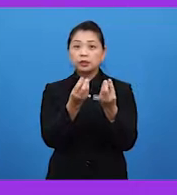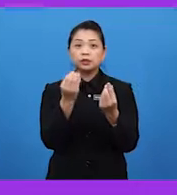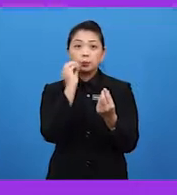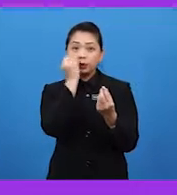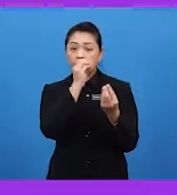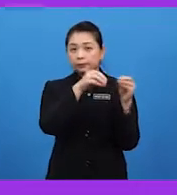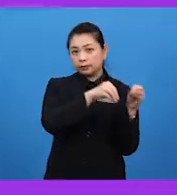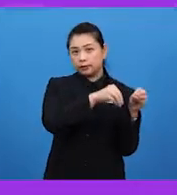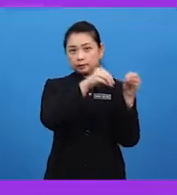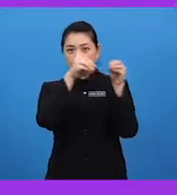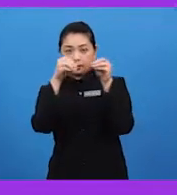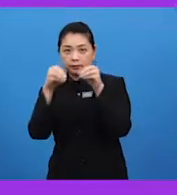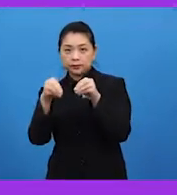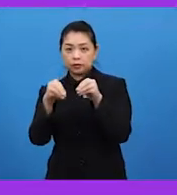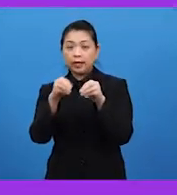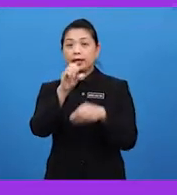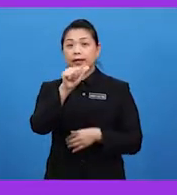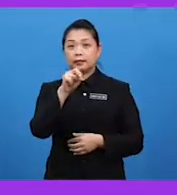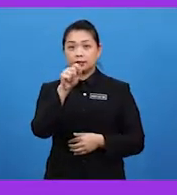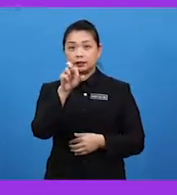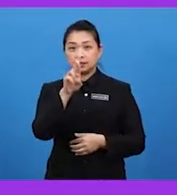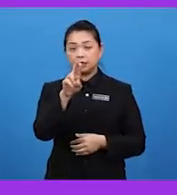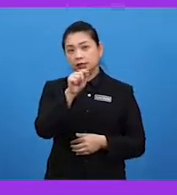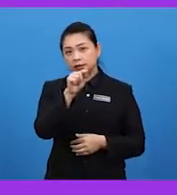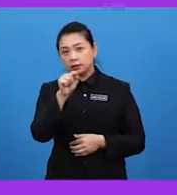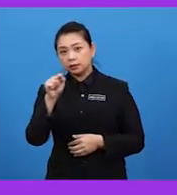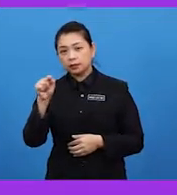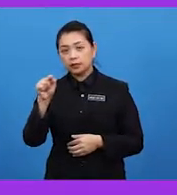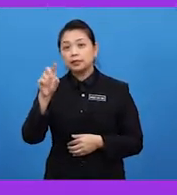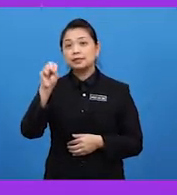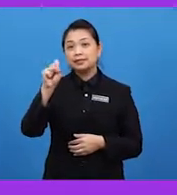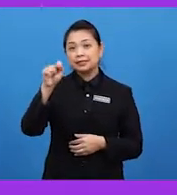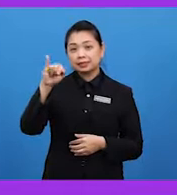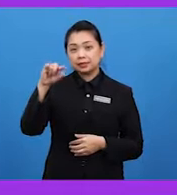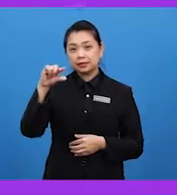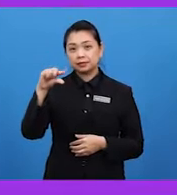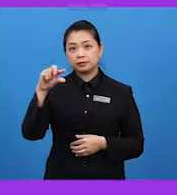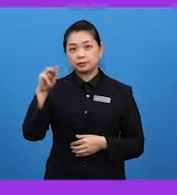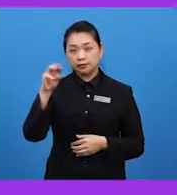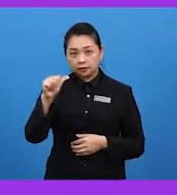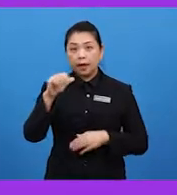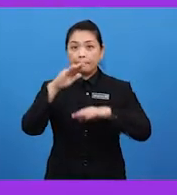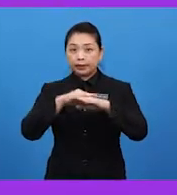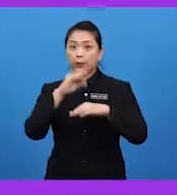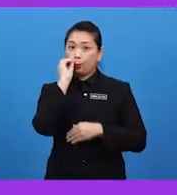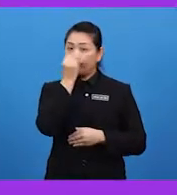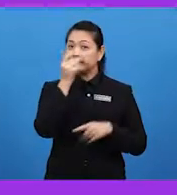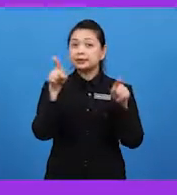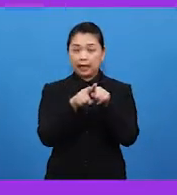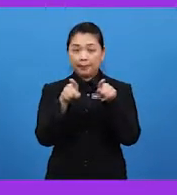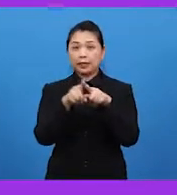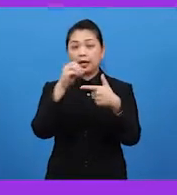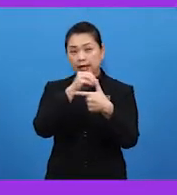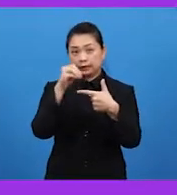dipindahkan dari satu enter kepada sama ada, stigma pada bunga yang sama